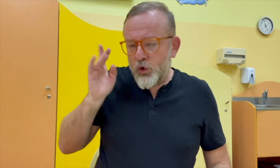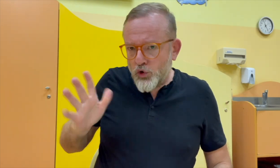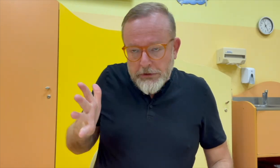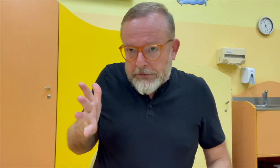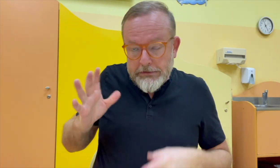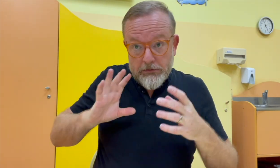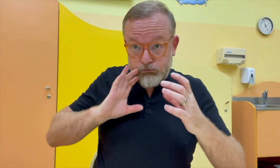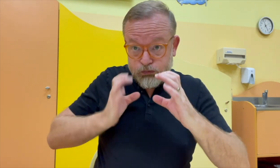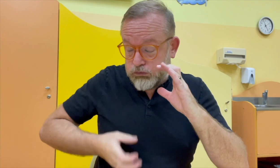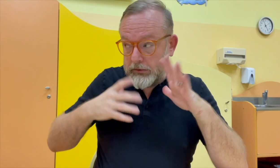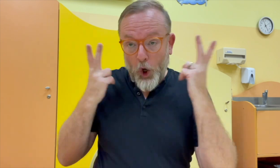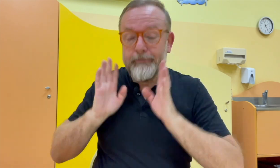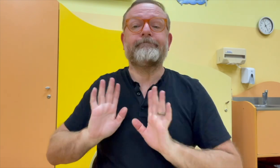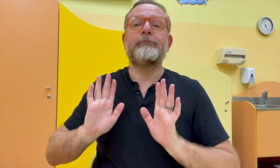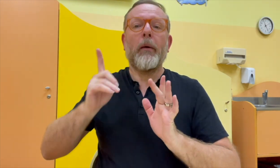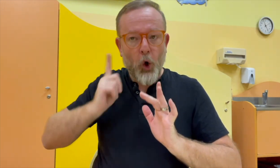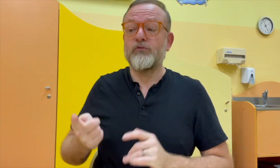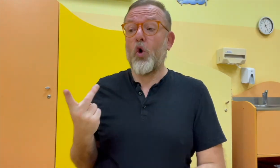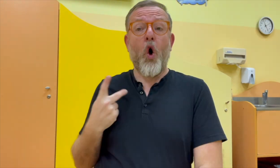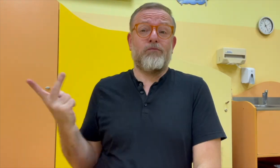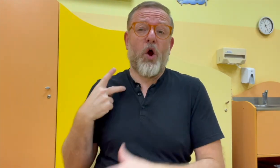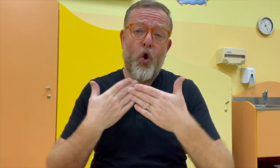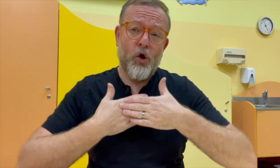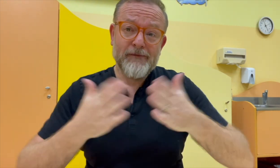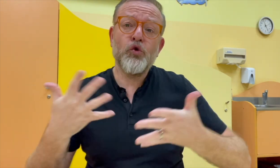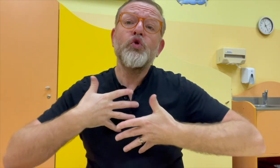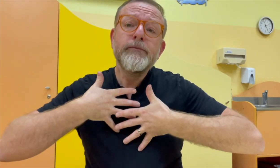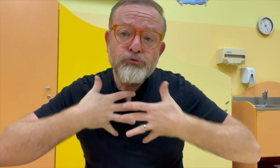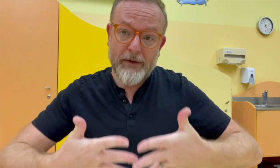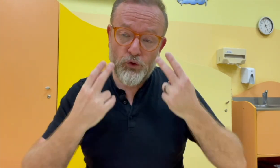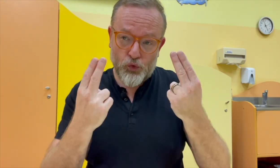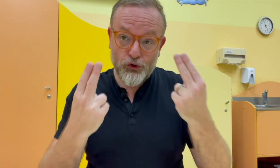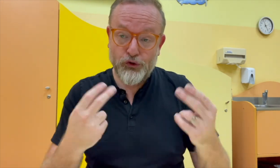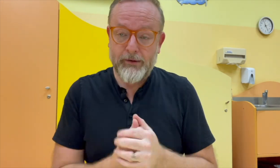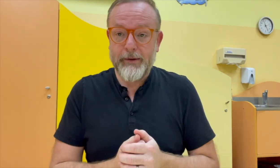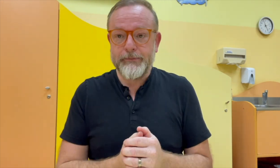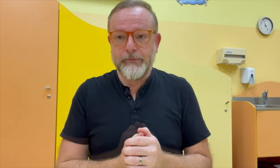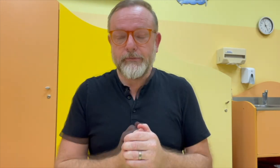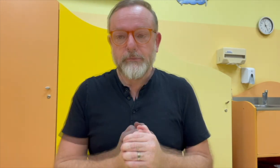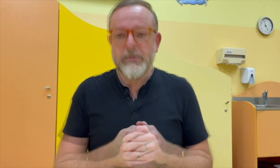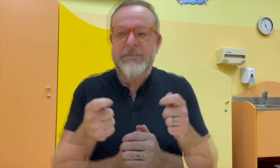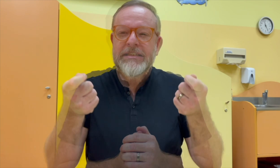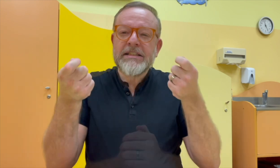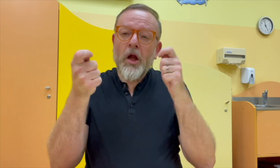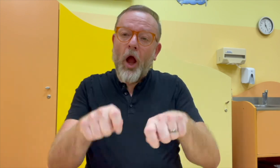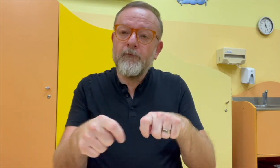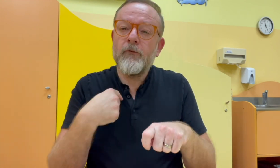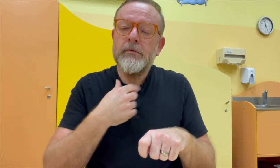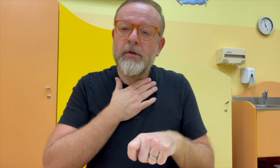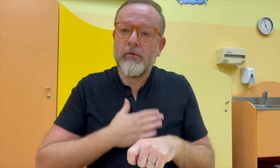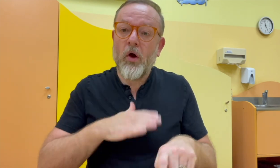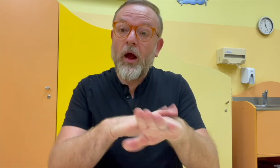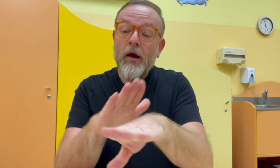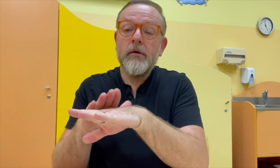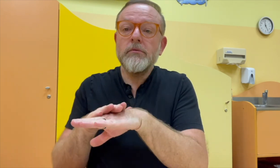I například, když neslyšící pedagog nerozumí, tak by se měl zeptat na to, čemu nerozuměl a doptat si.